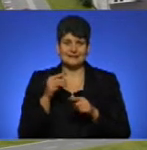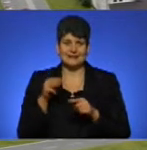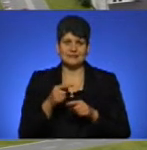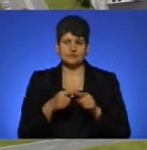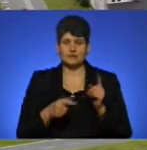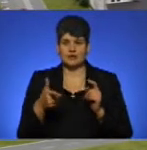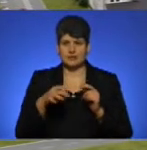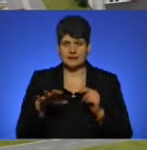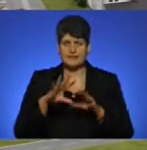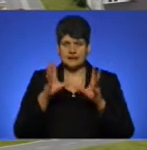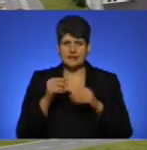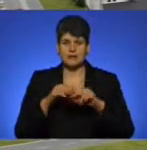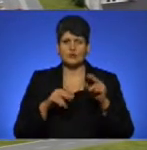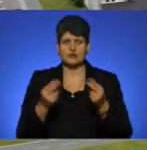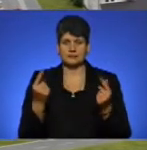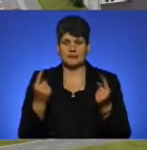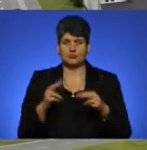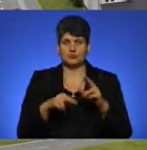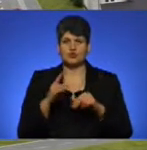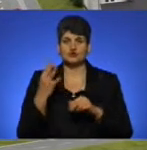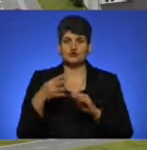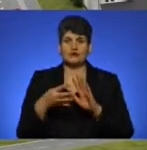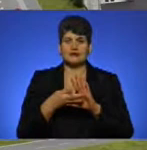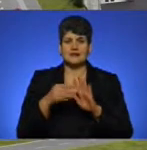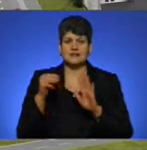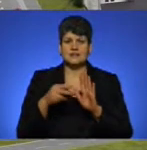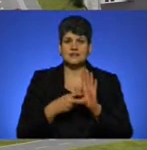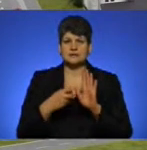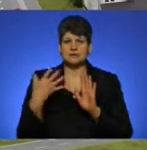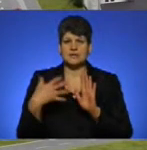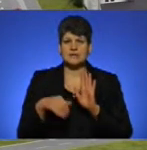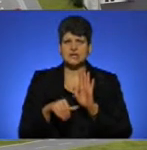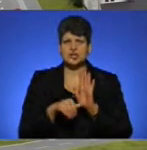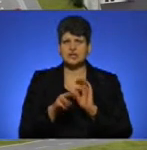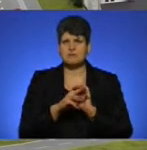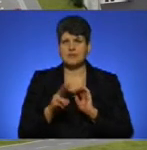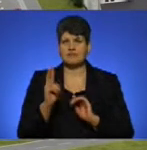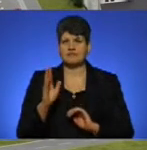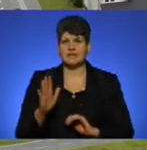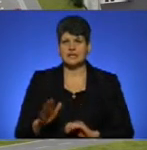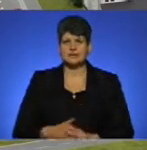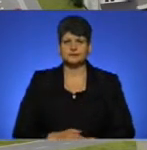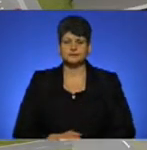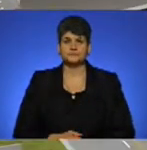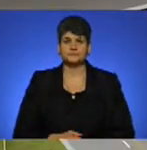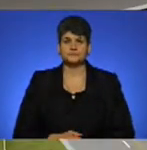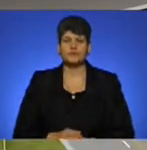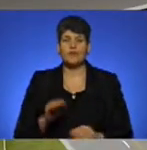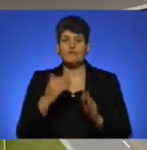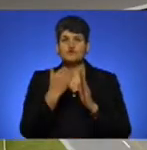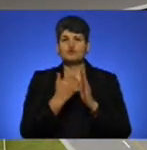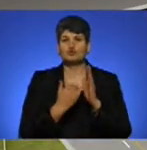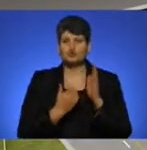капітального будівництва становить 49 756 метрів квадратних. У структуру